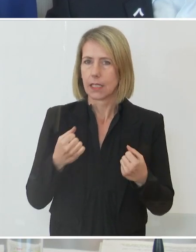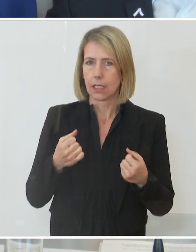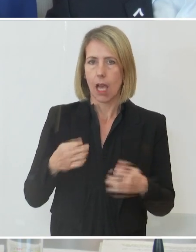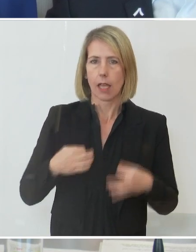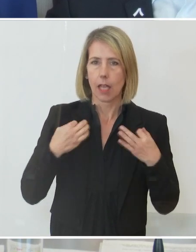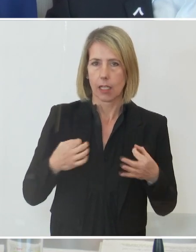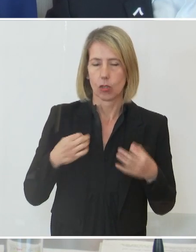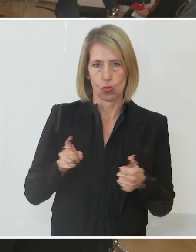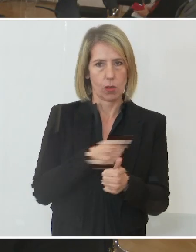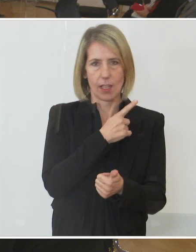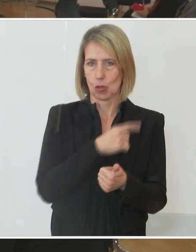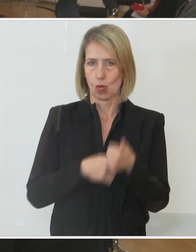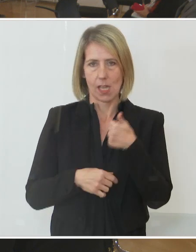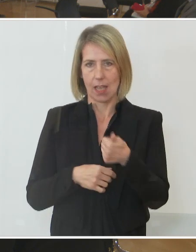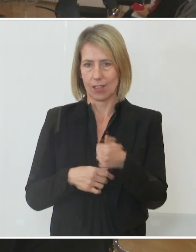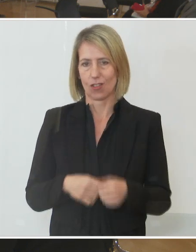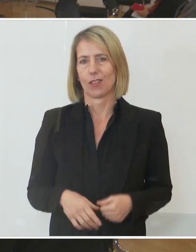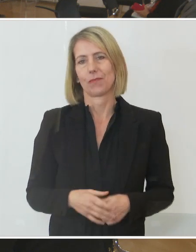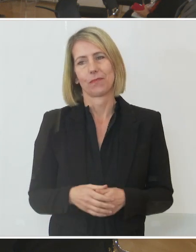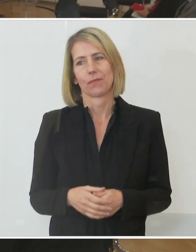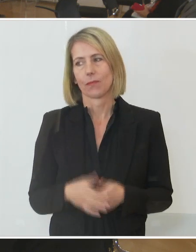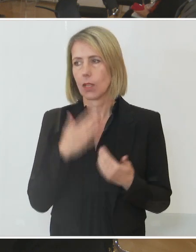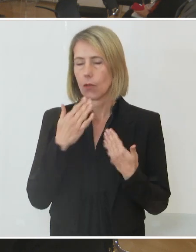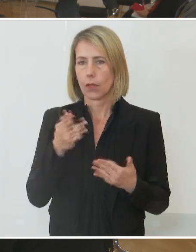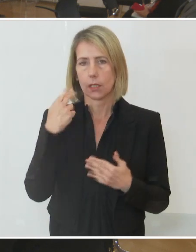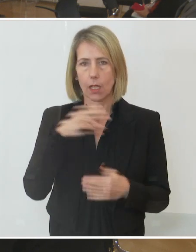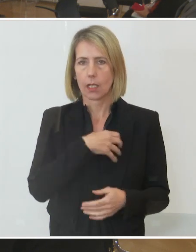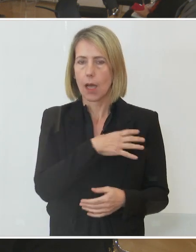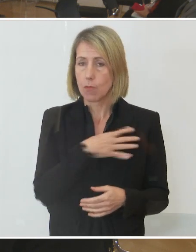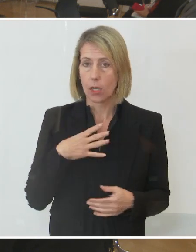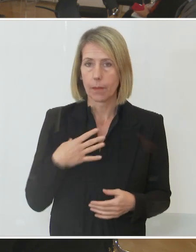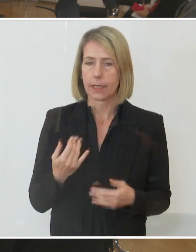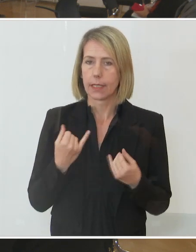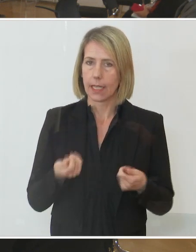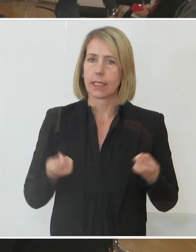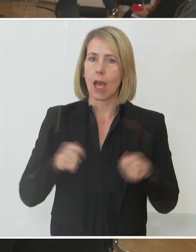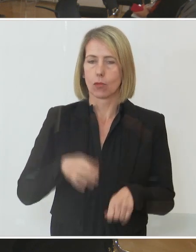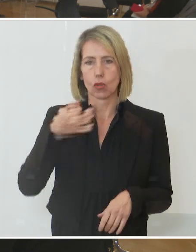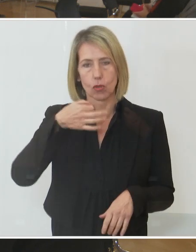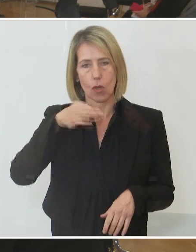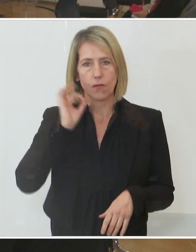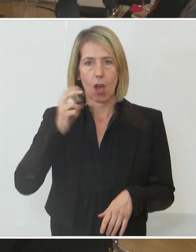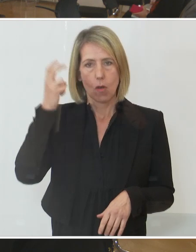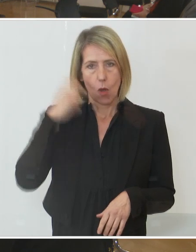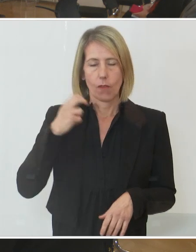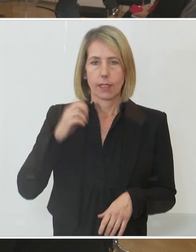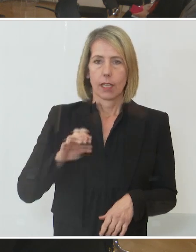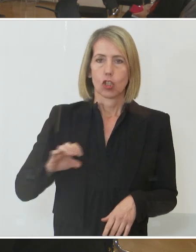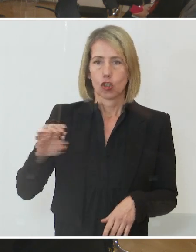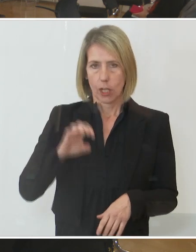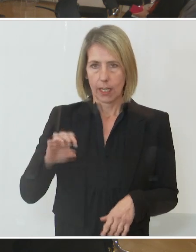grund sehen. Vielen Dank, Herr Bürgermeister. Und zum Abschluss darf ich Frau Prof. Schernhammer um Ihr Statement bitten.